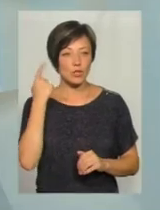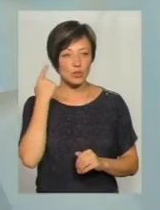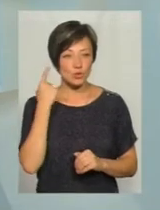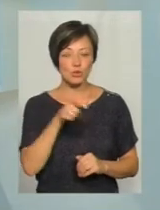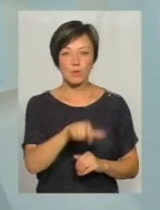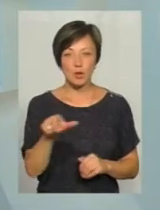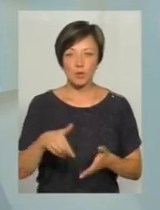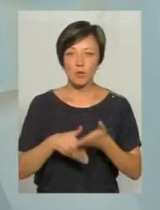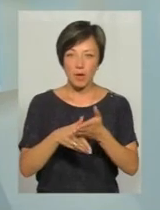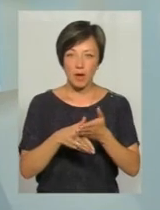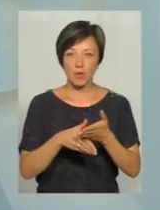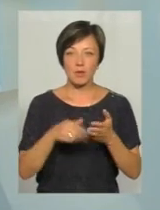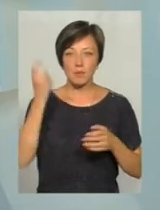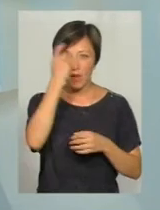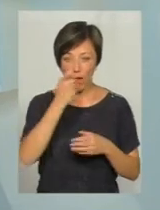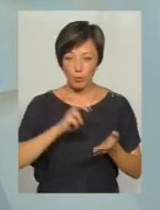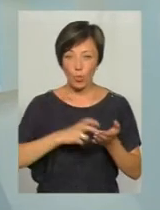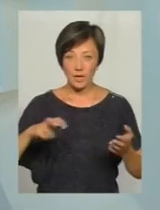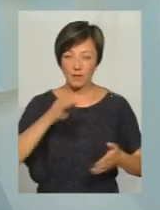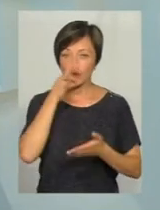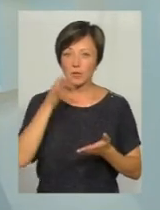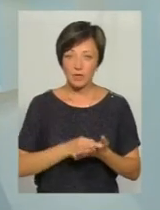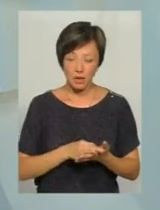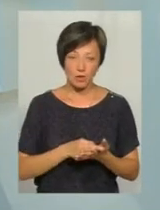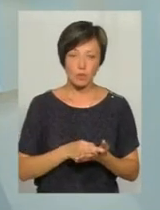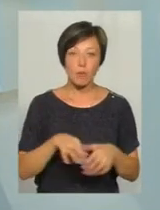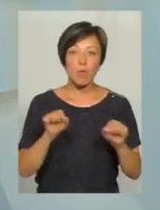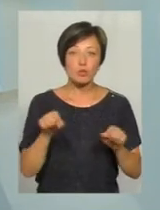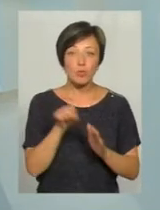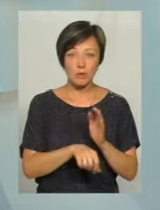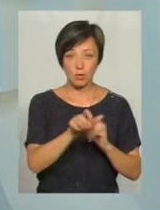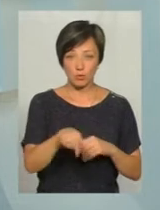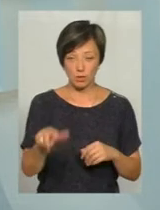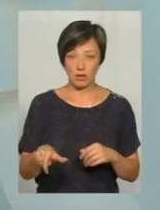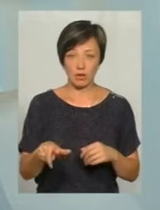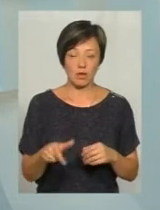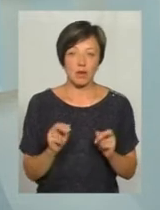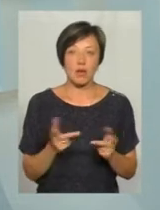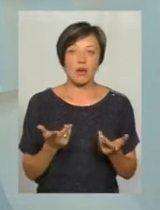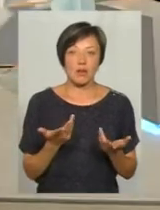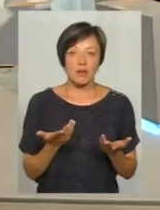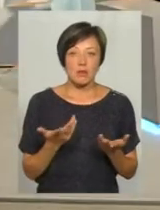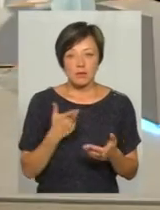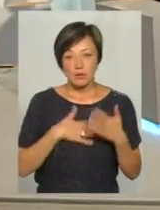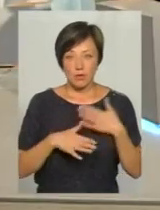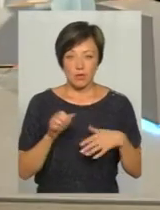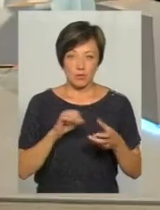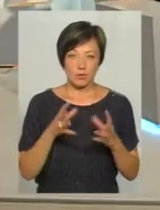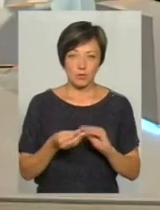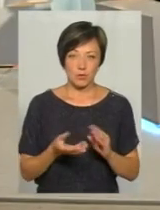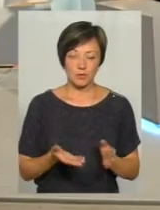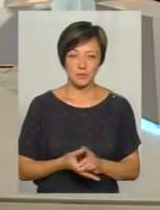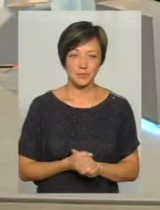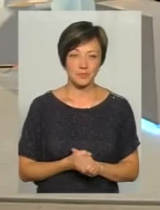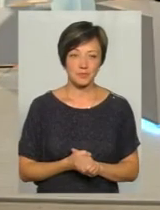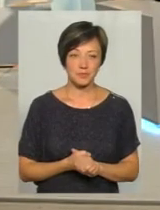громадяни допомагають уникнути відповідальності потенційному вбивці, то, ну, як ви гадаєте, чи задоволені ми результатом? Ні.